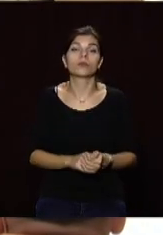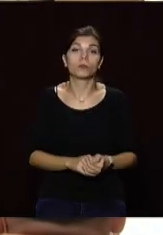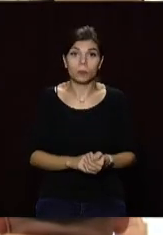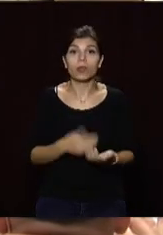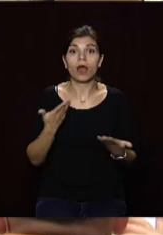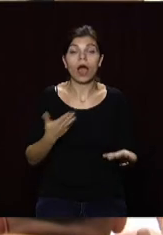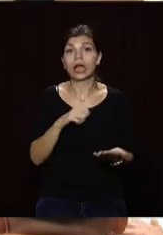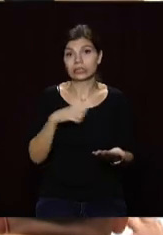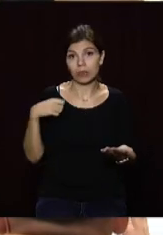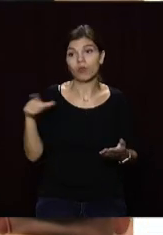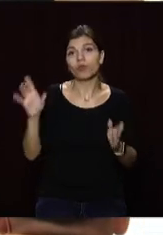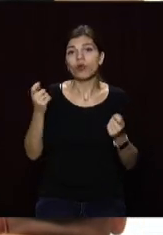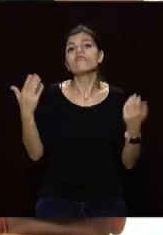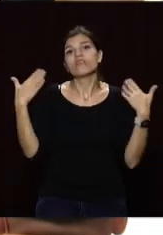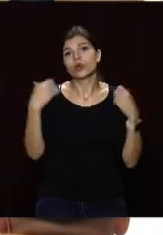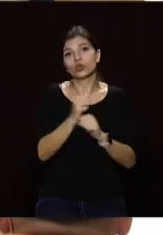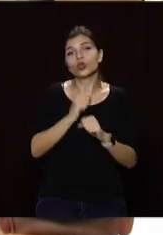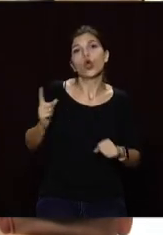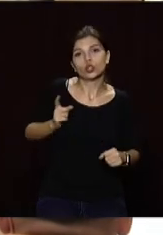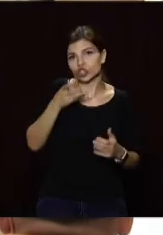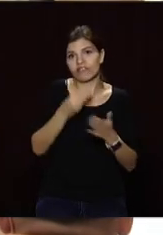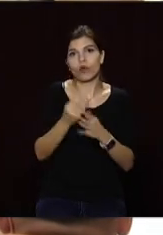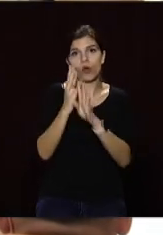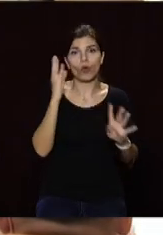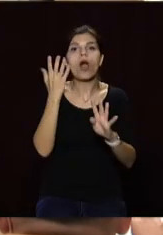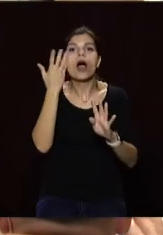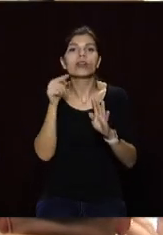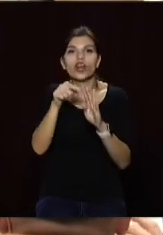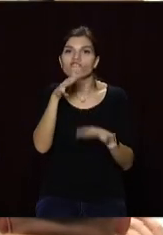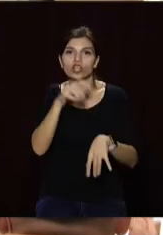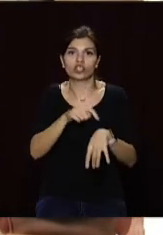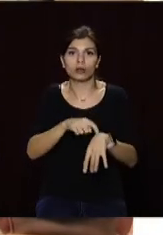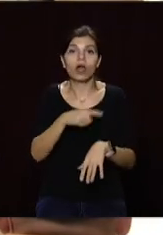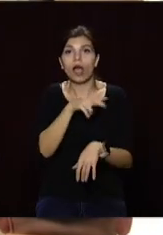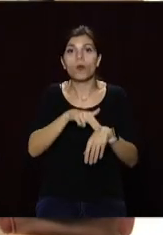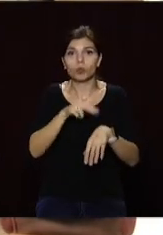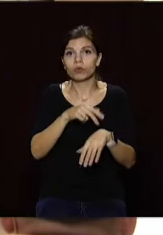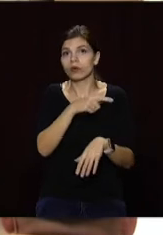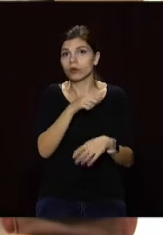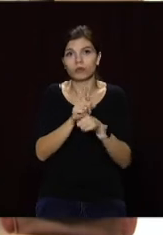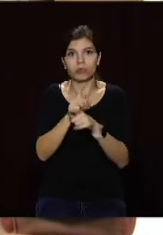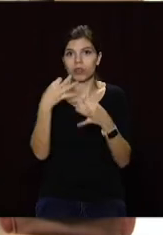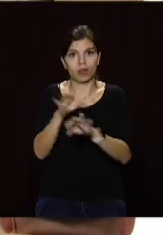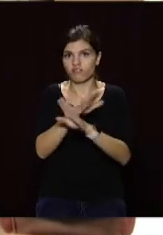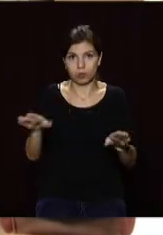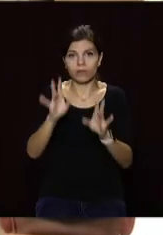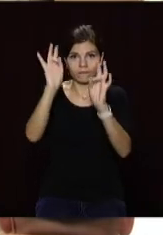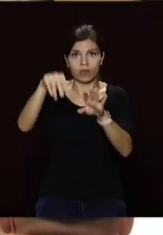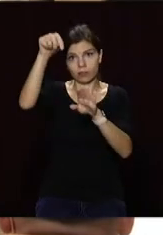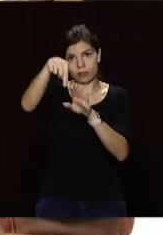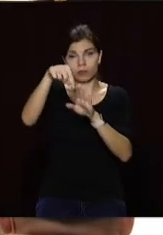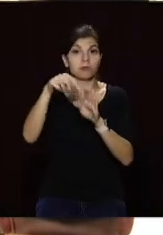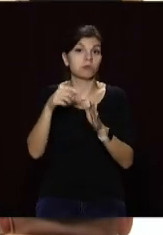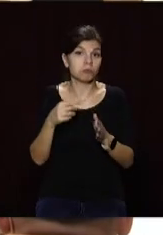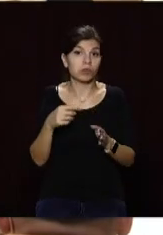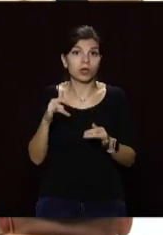а самим відпочивати і очікувати свого часу. Натомість працівники поліції їх не відпускають до дільничних комісій і,